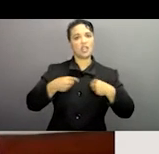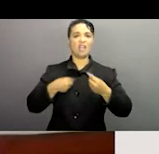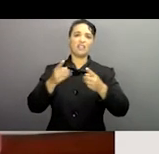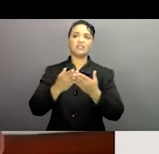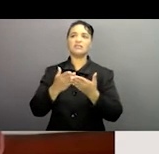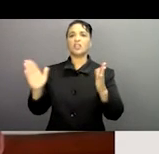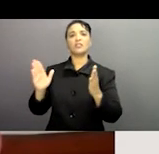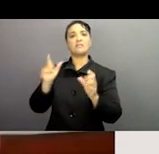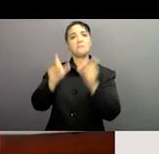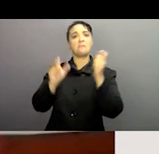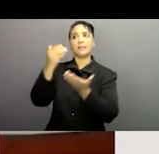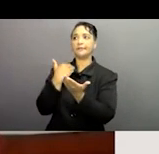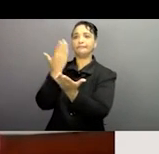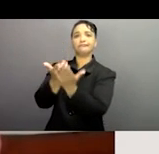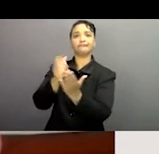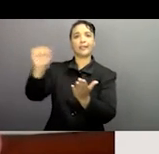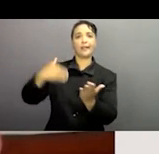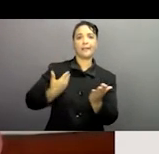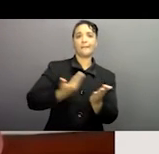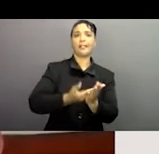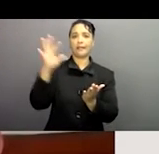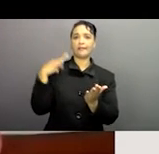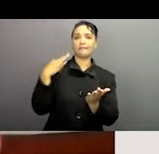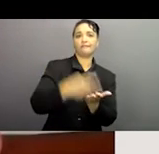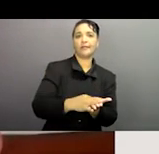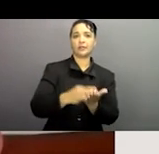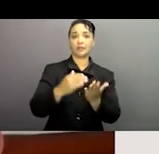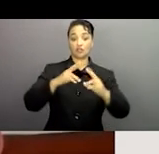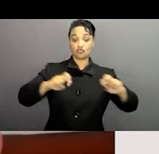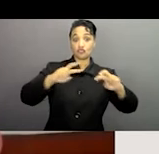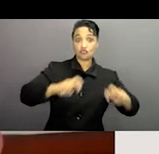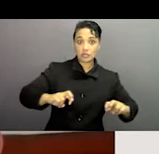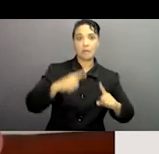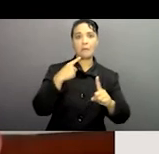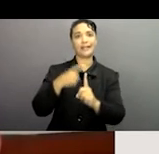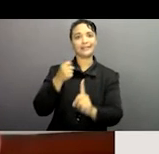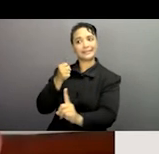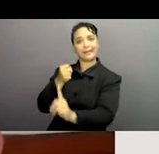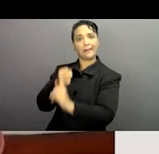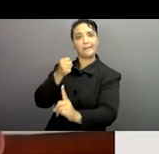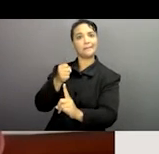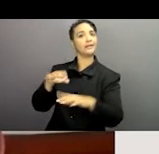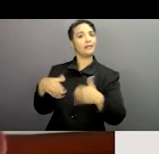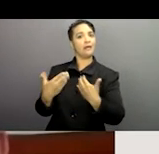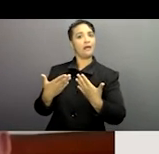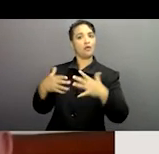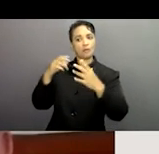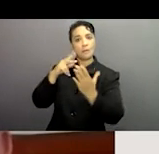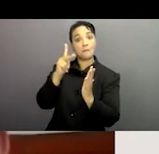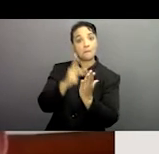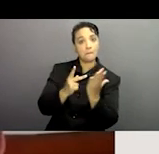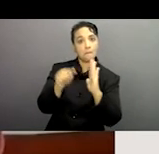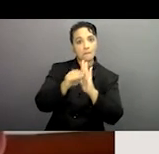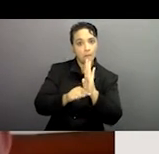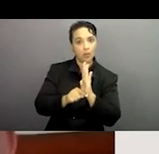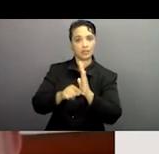avons fait plusieurs recours qui sont ciblés, autres pour plusieurs recherches sur l'impact et faire la différence